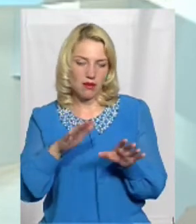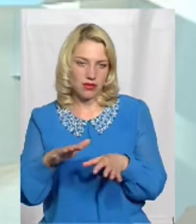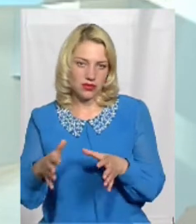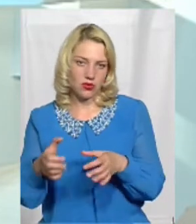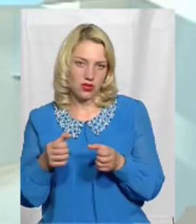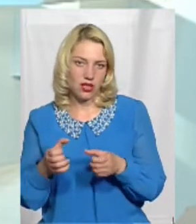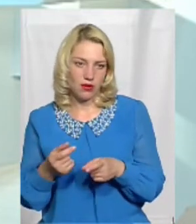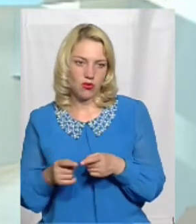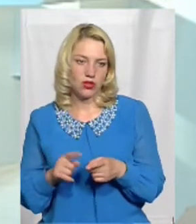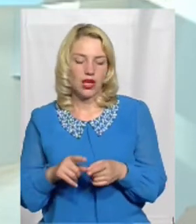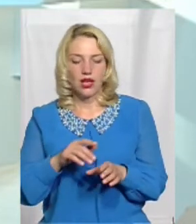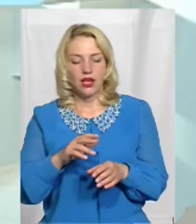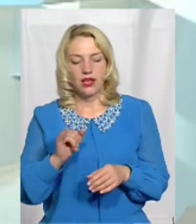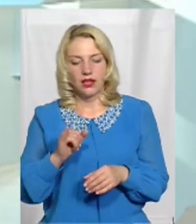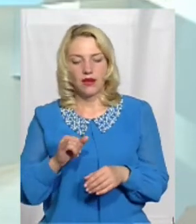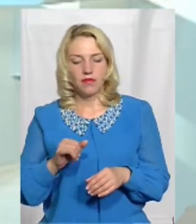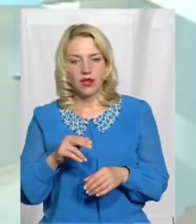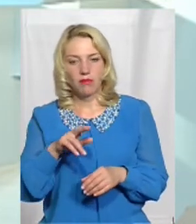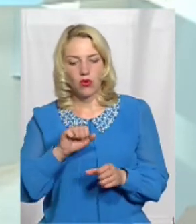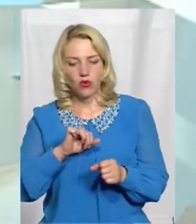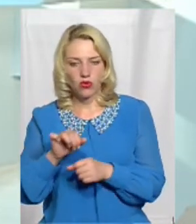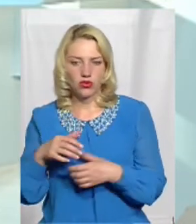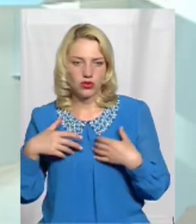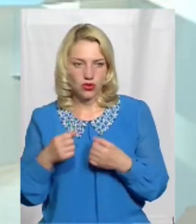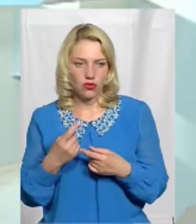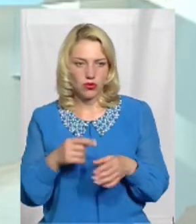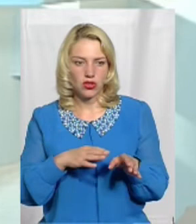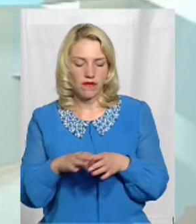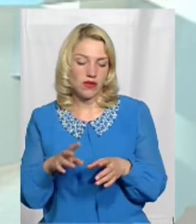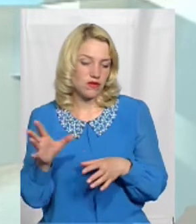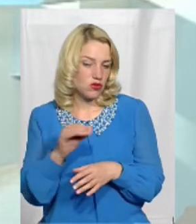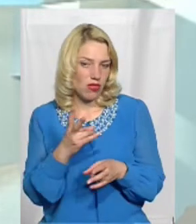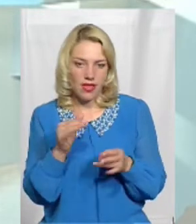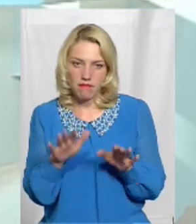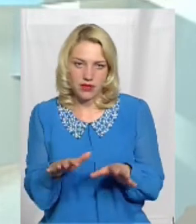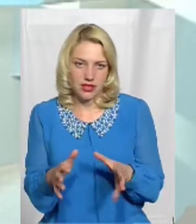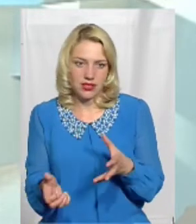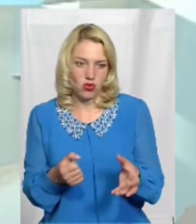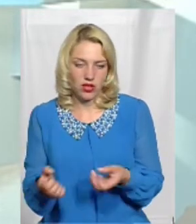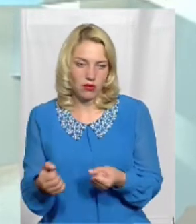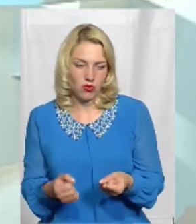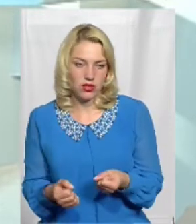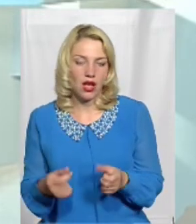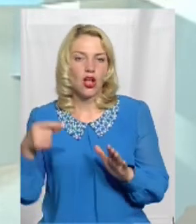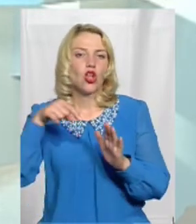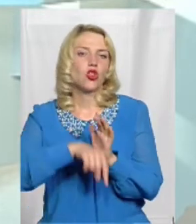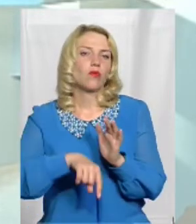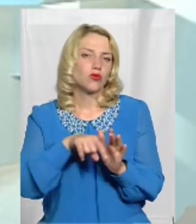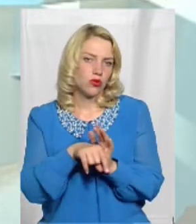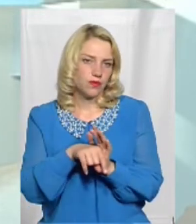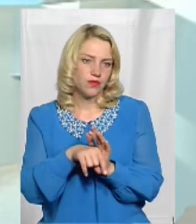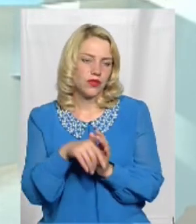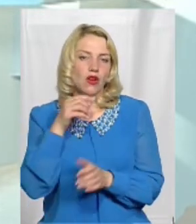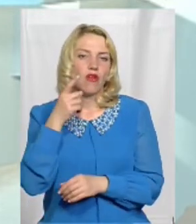Послуги охорони здоров'я першого рівня отримуються на місці Тобто, кажучи,